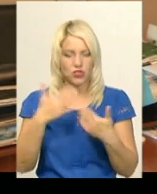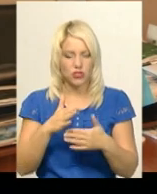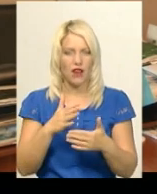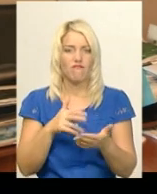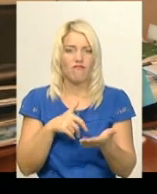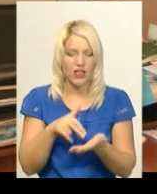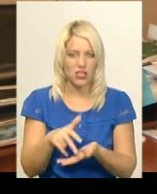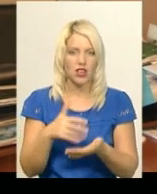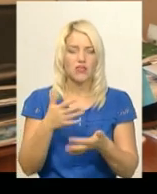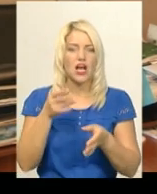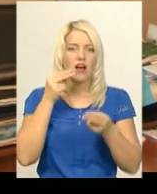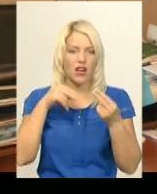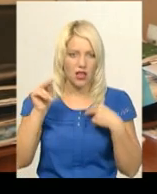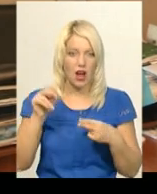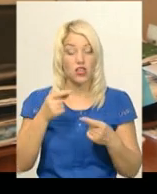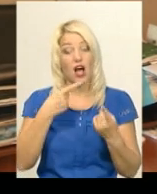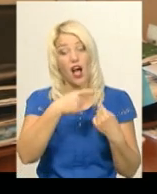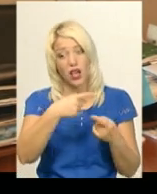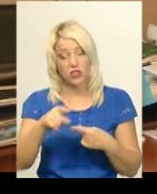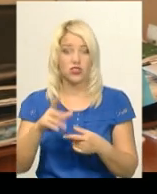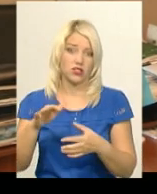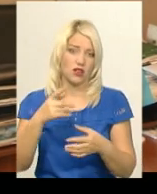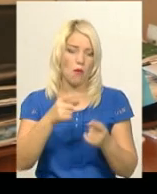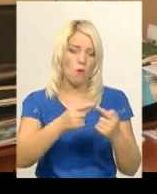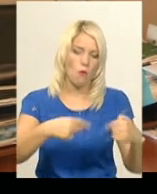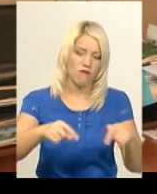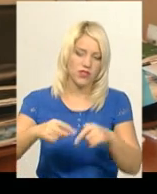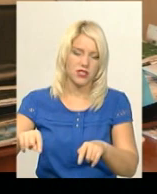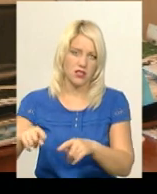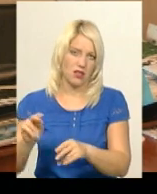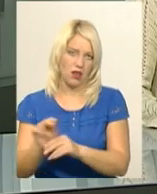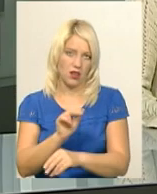Всі інші переведені з реанімації лікуються по відділеннях, дорослому і дитячому.